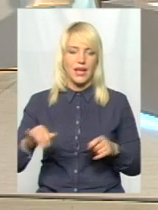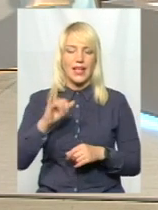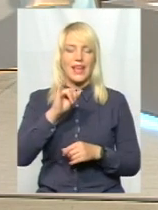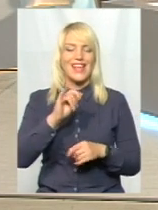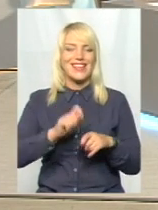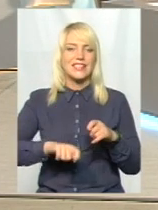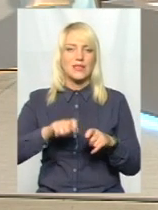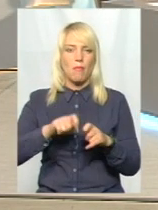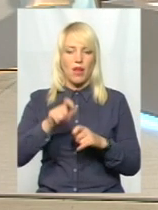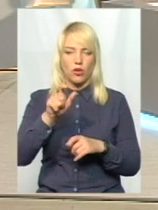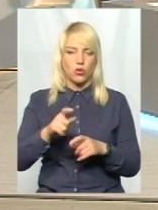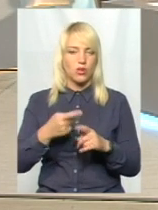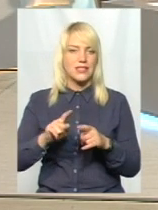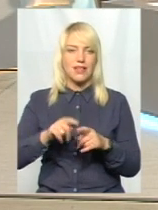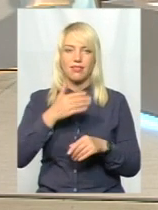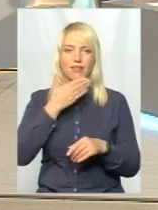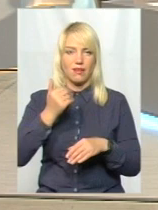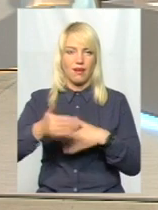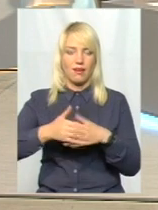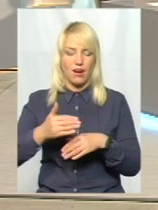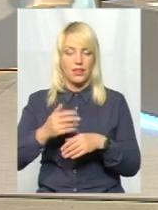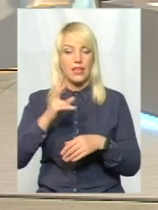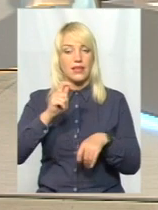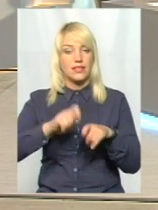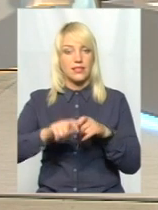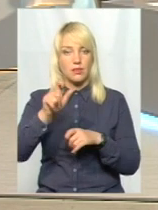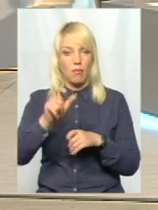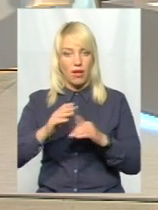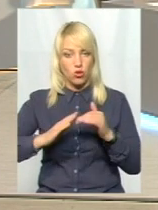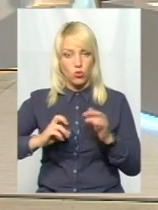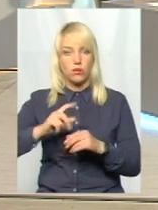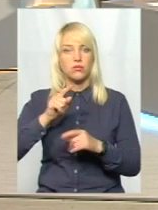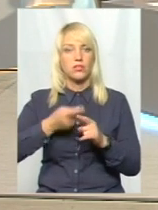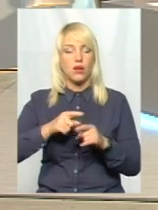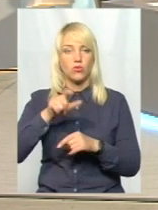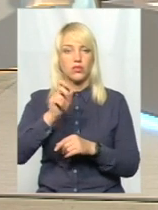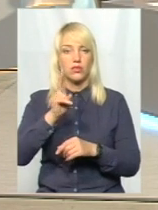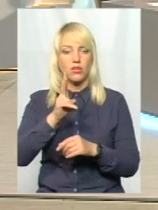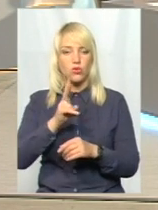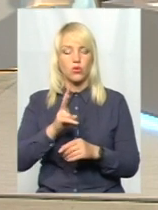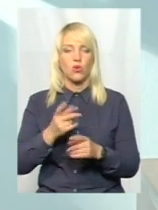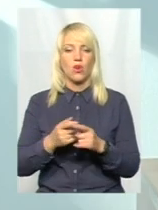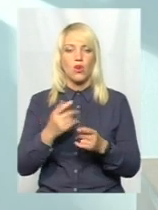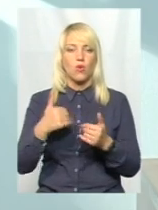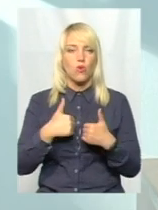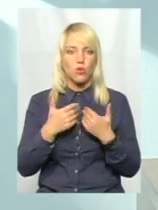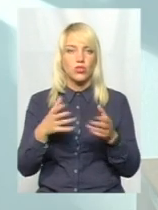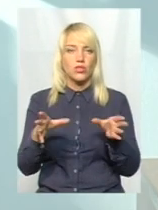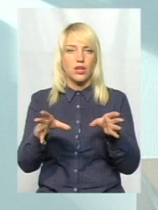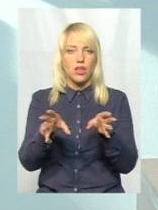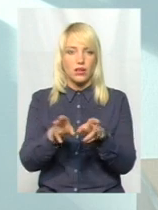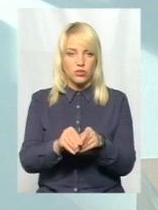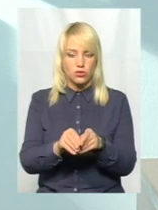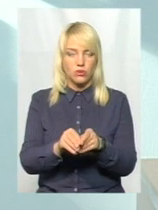орган. Інспектор для того, щоб прийти, перевірити, написати припис, тобто на відповідності, сісти разом з